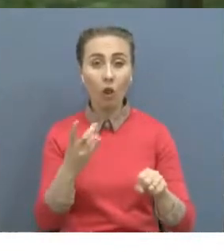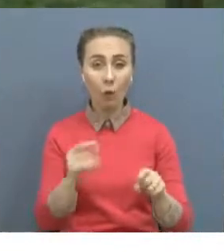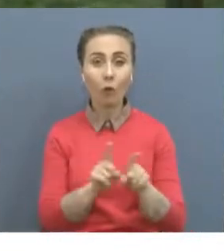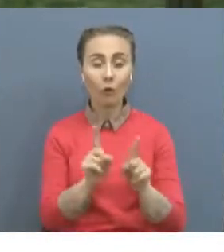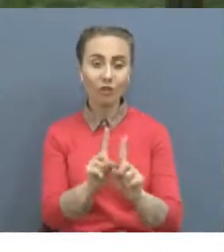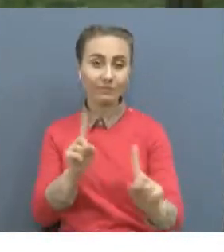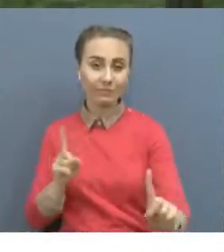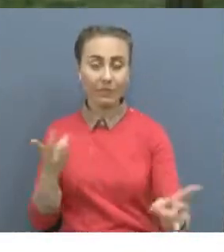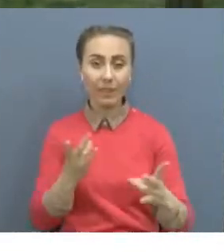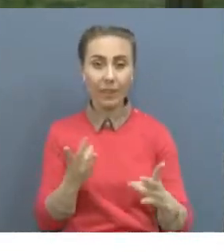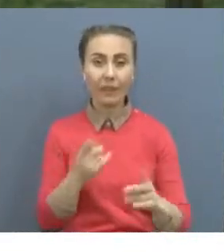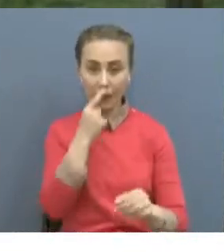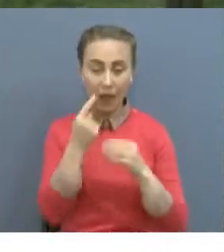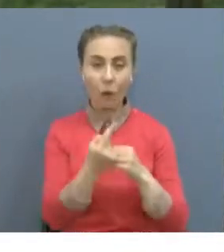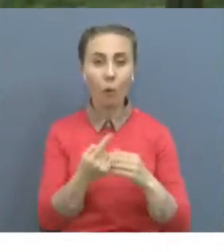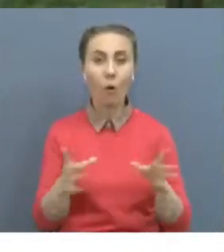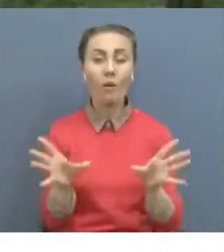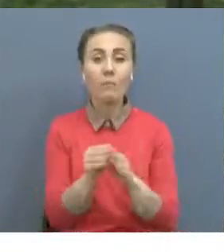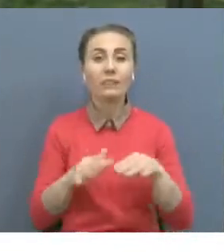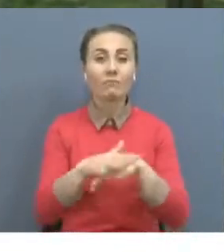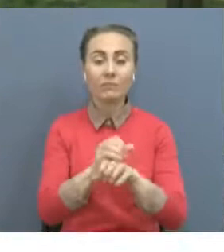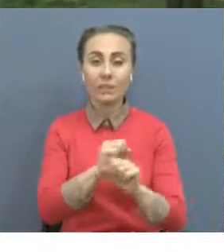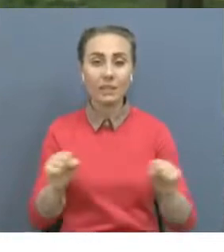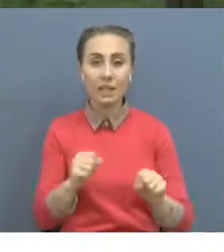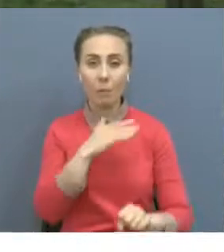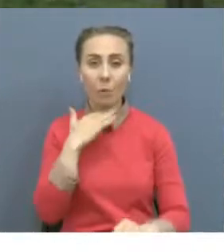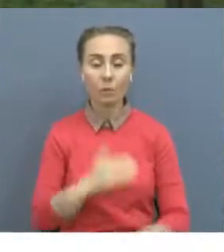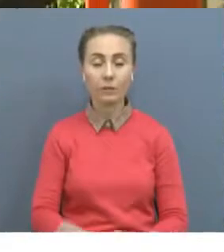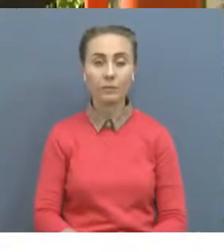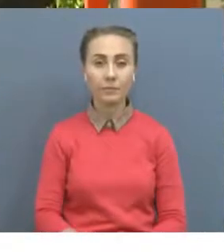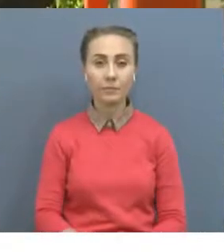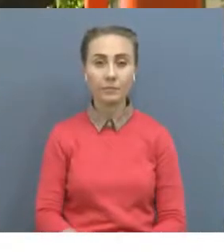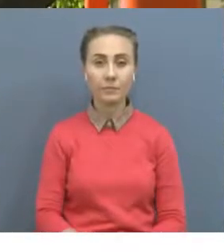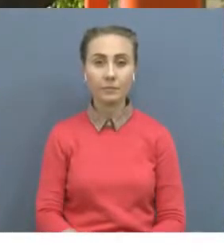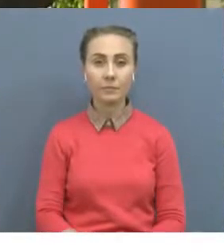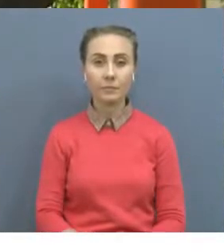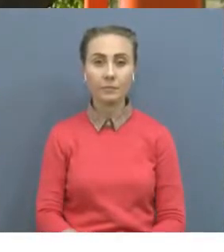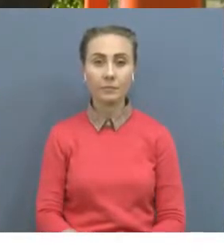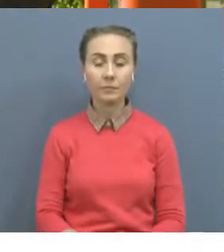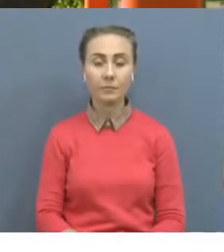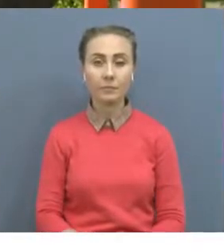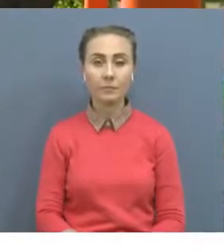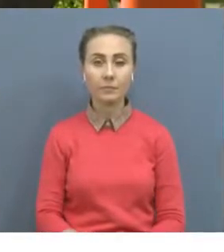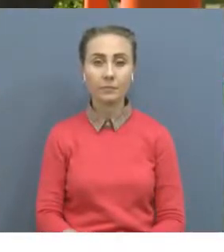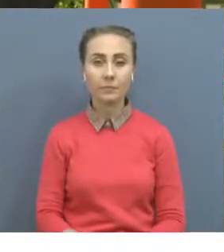карантин режимін назарда сұтаған жөн. Абзал Азаматлығы Ермек Махметов Жағангер Мухамбетов өкші қпаратты.